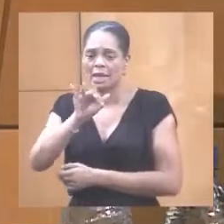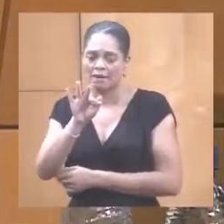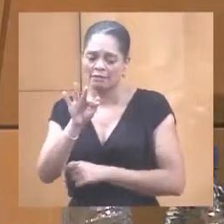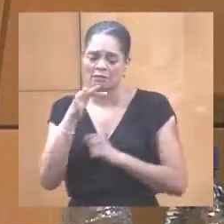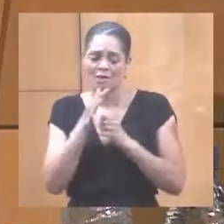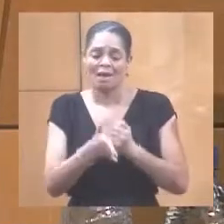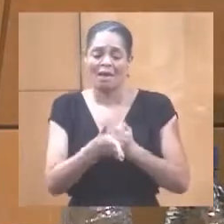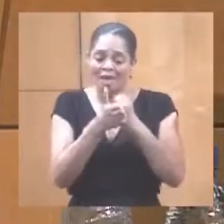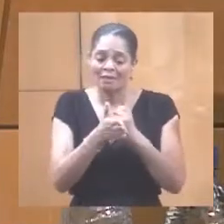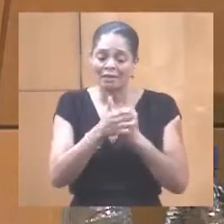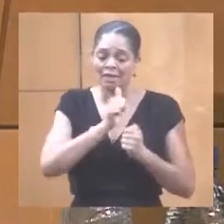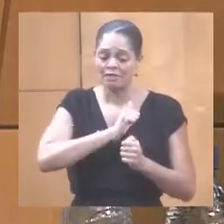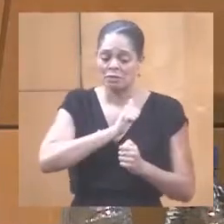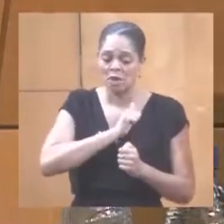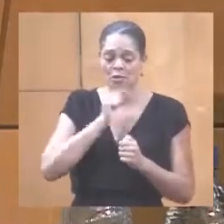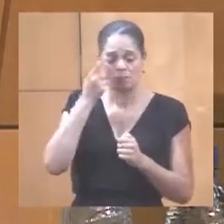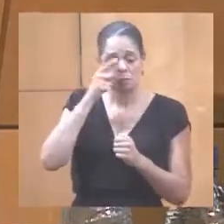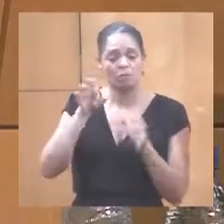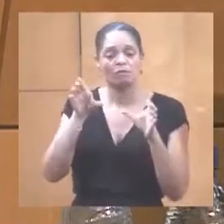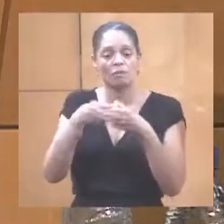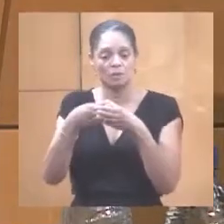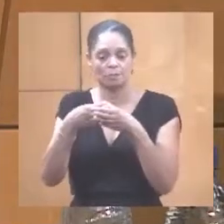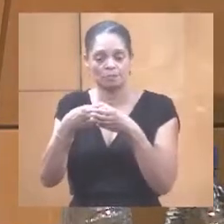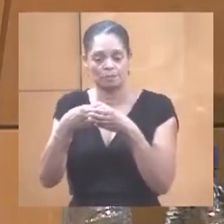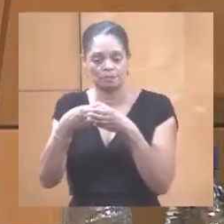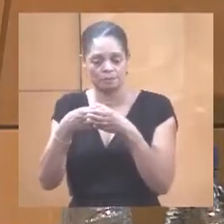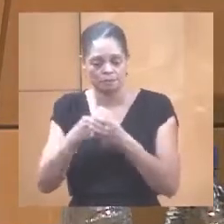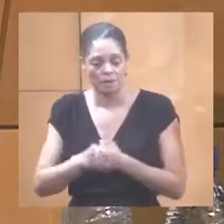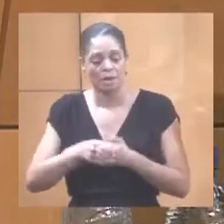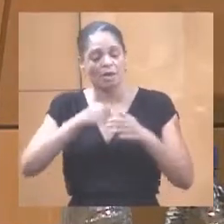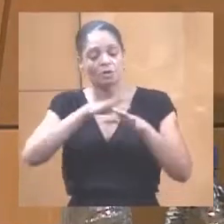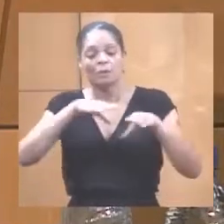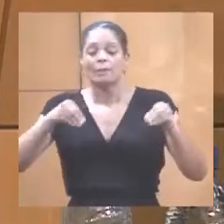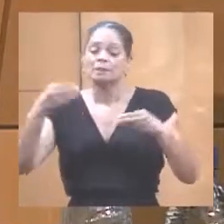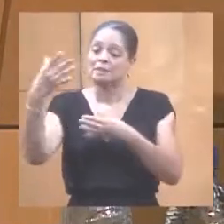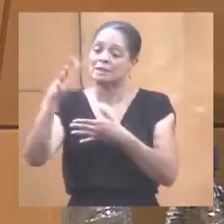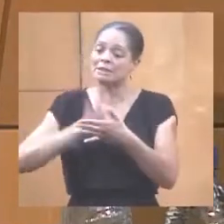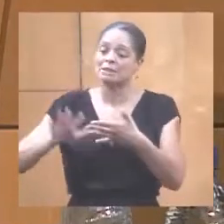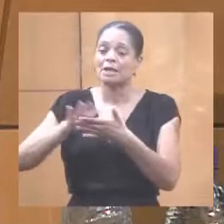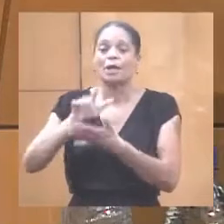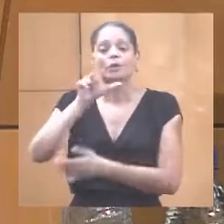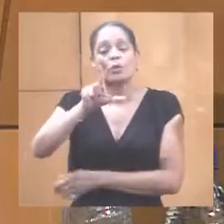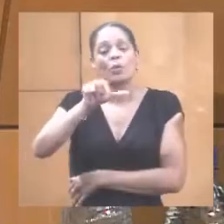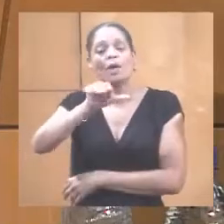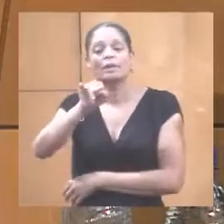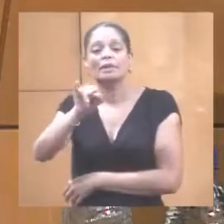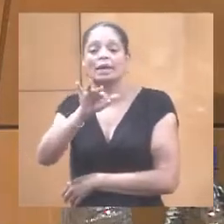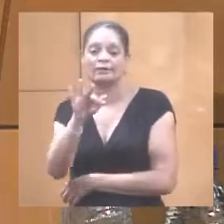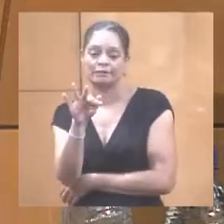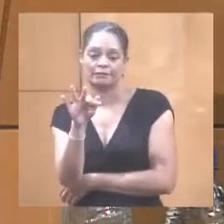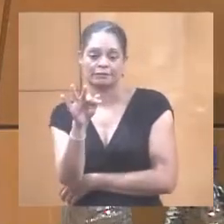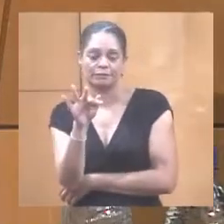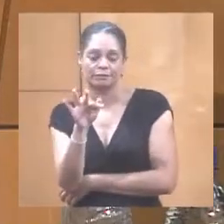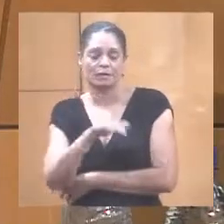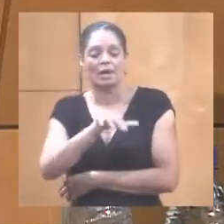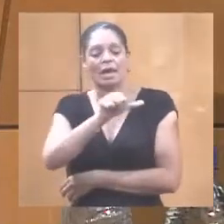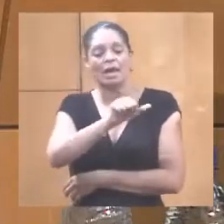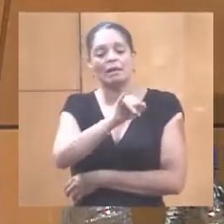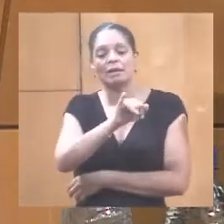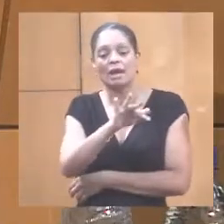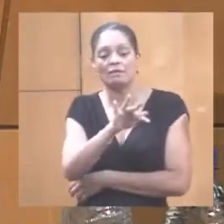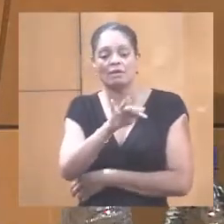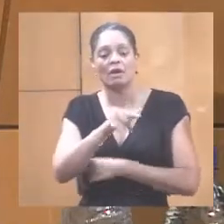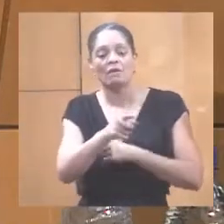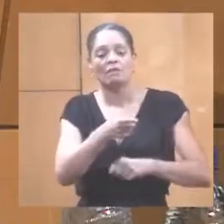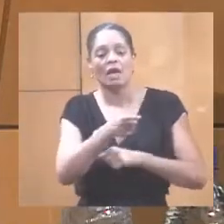'aide individuelle à la formation. Il y a sous l'autre territoire deux AIF. Les AIF faits par le